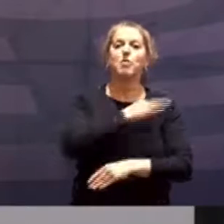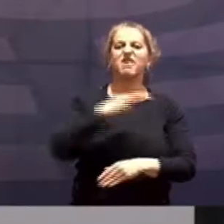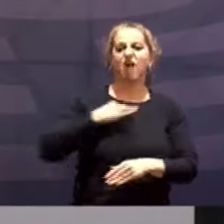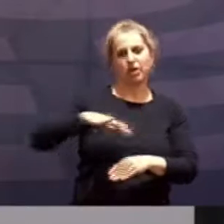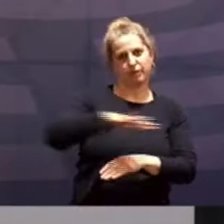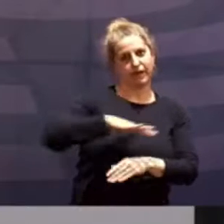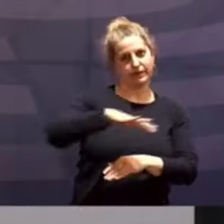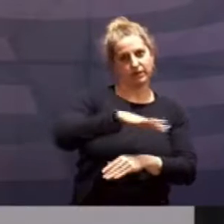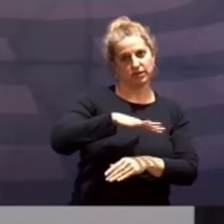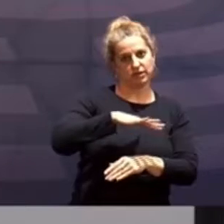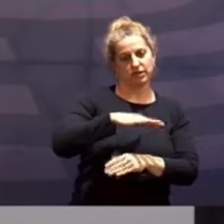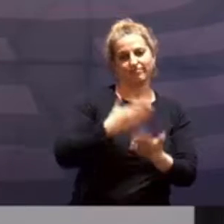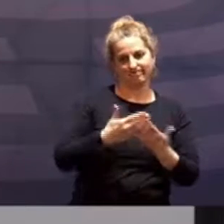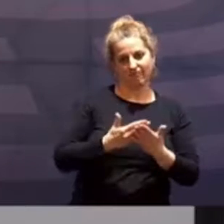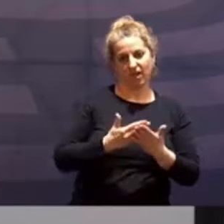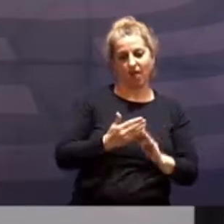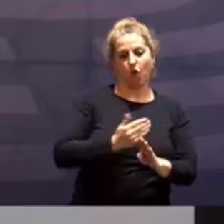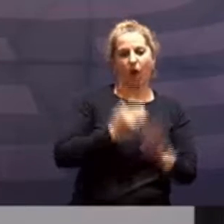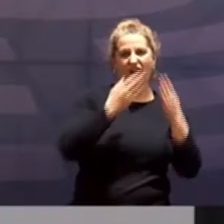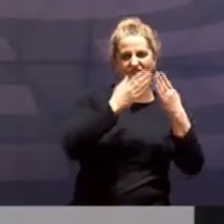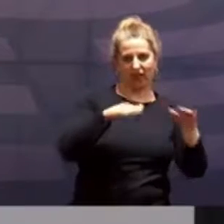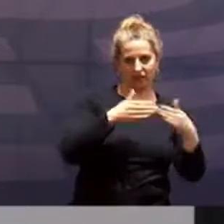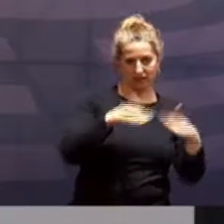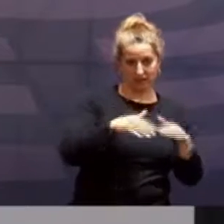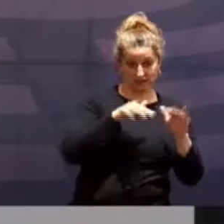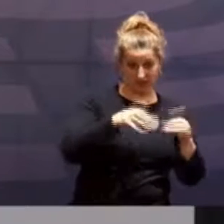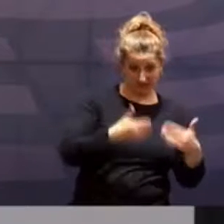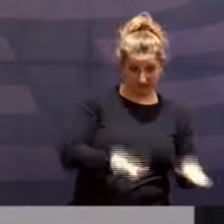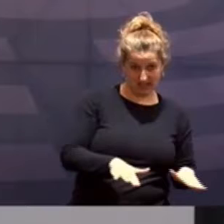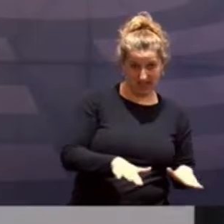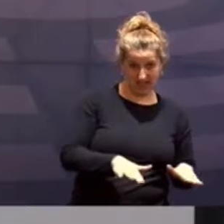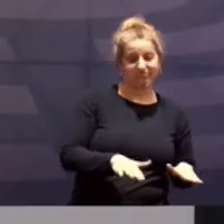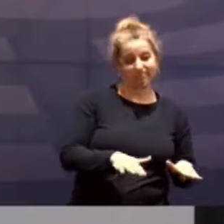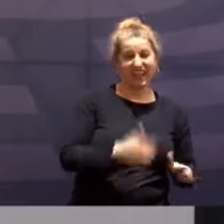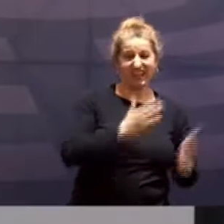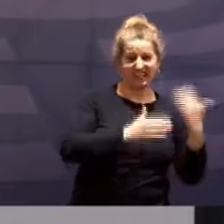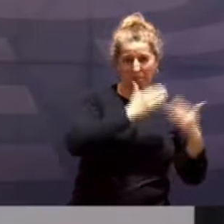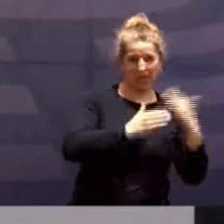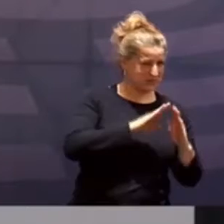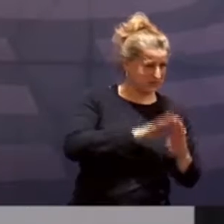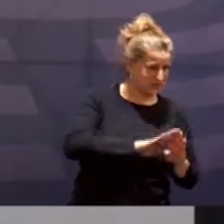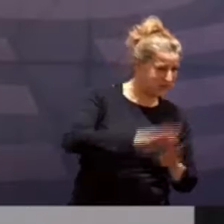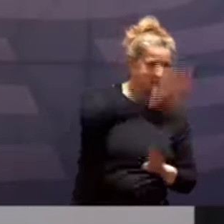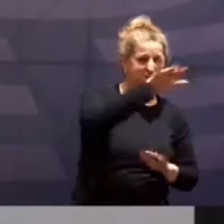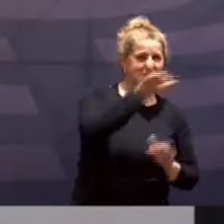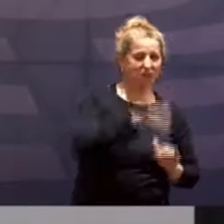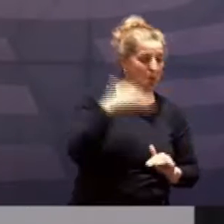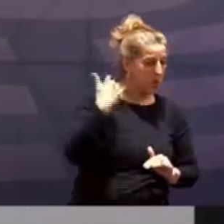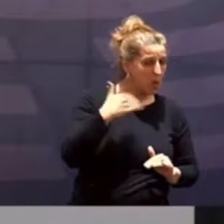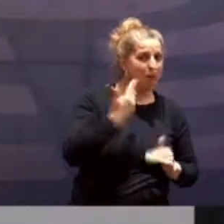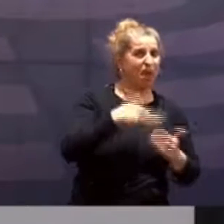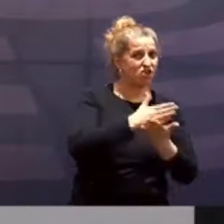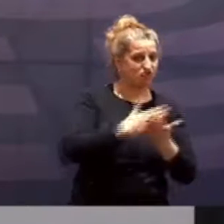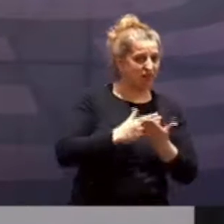wo wir ja kurz vor den Weihnachtsfeiertagen auch angesichts des damals sehr drastischen Infektionsgeschehens strengere